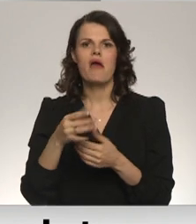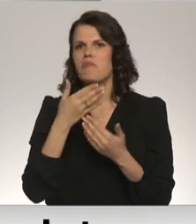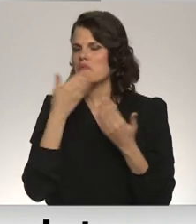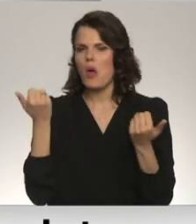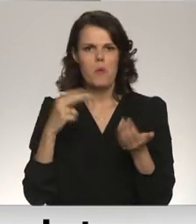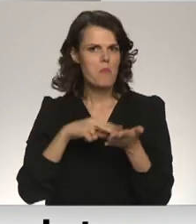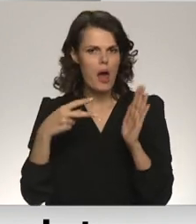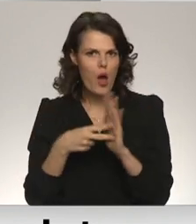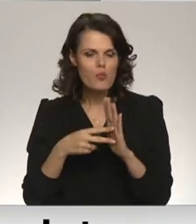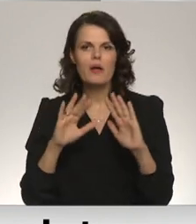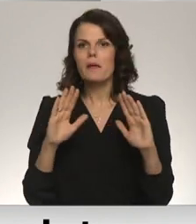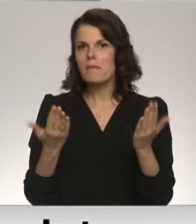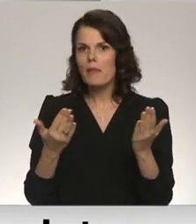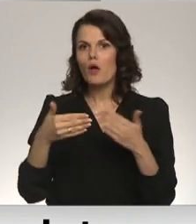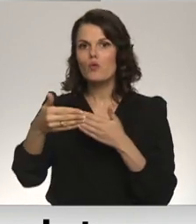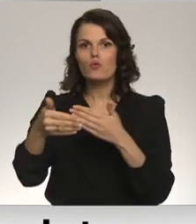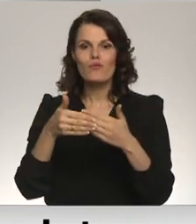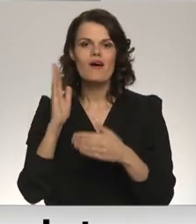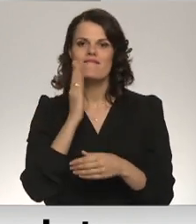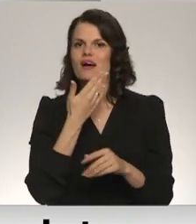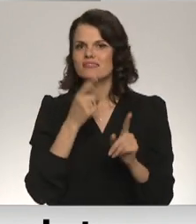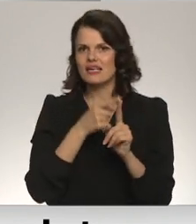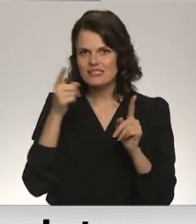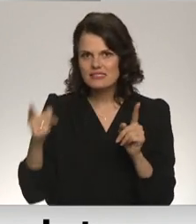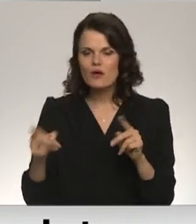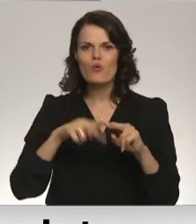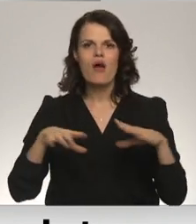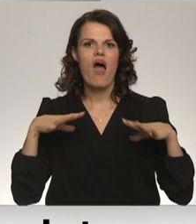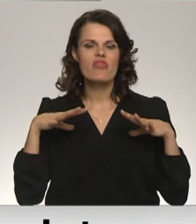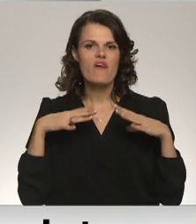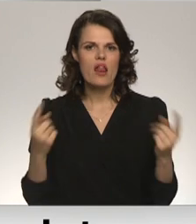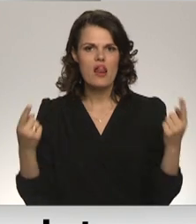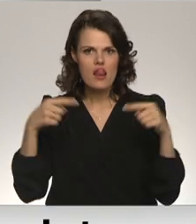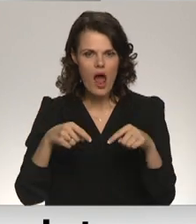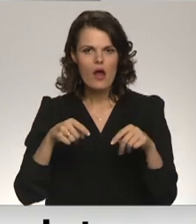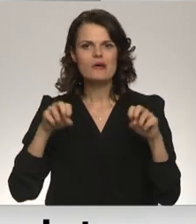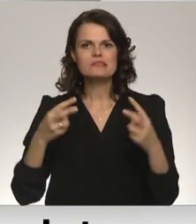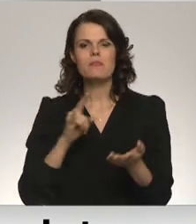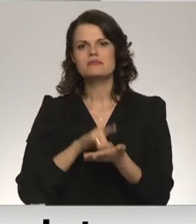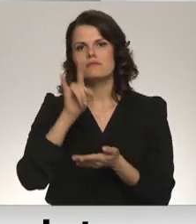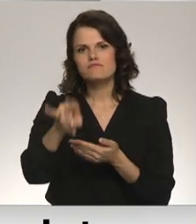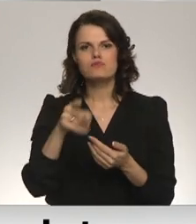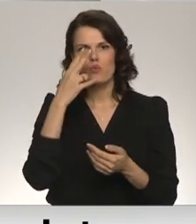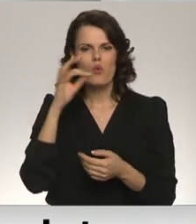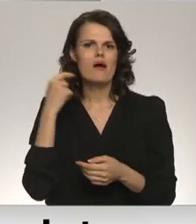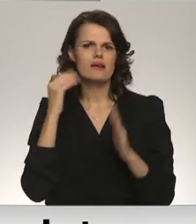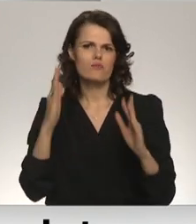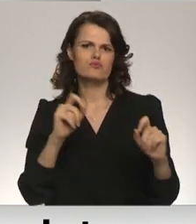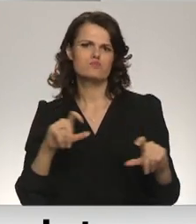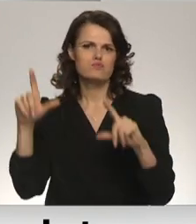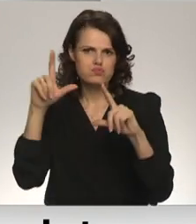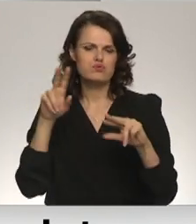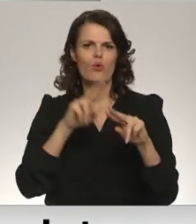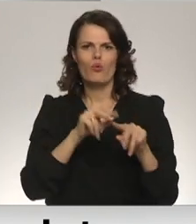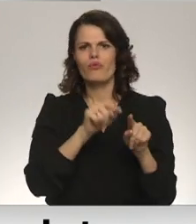paradzēti. Taču, tojoties vasaras sezonai un atvaļinājumu laikam, čartera lidojumi skaits no Rīgas pieaugs. Tie,